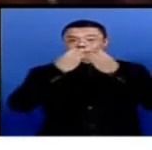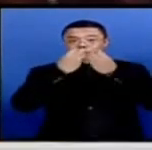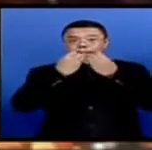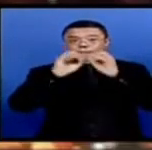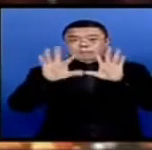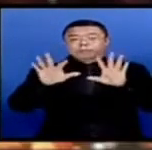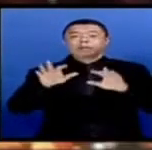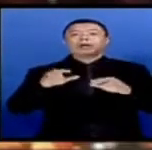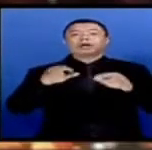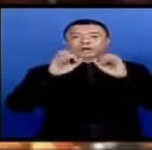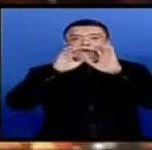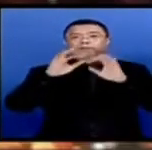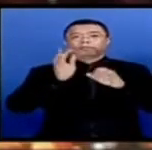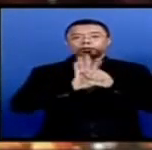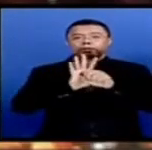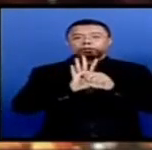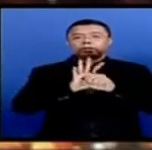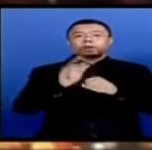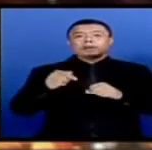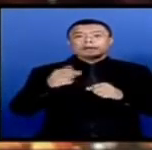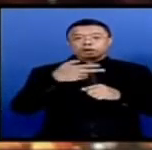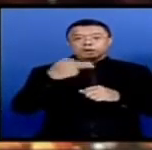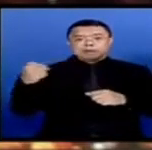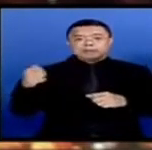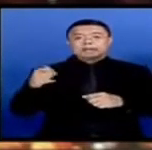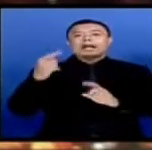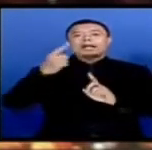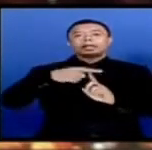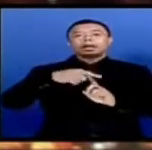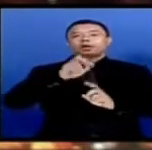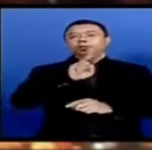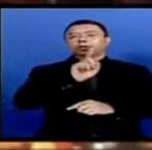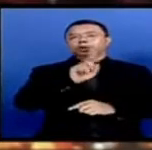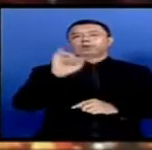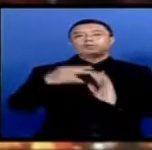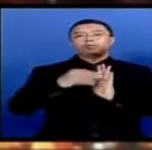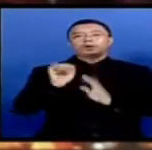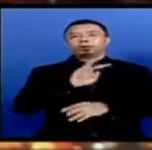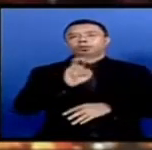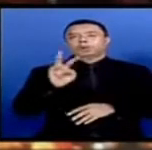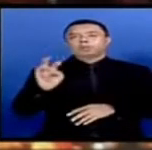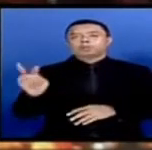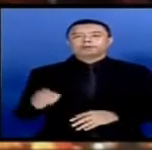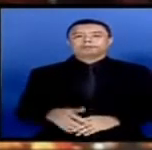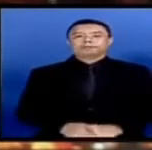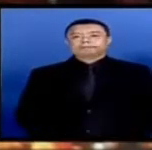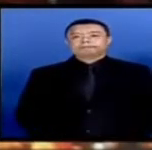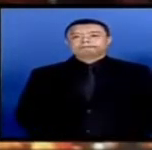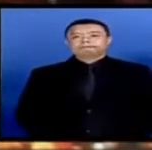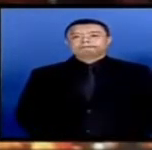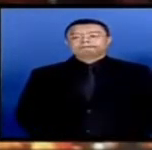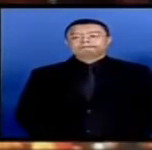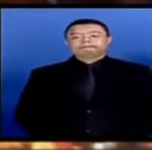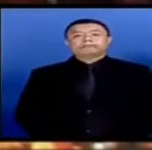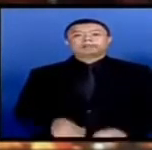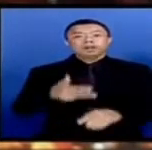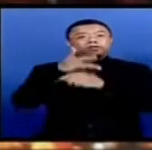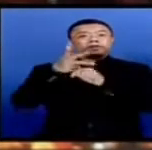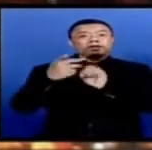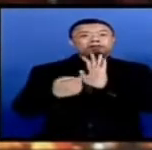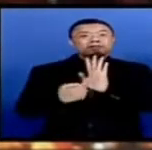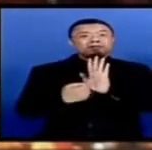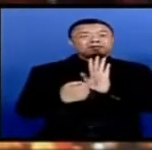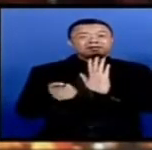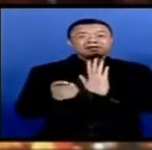perkembangan data kasus COVID-19 yang terjadi di tanah air bertanggal 21 Judi 2022. Sebuah video yang